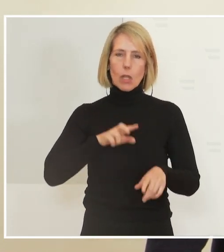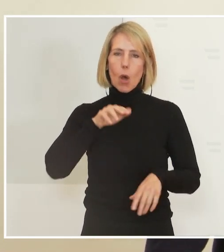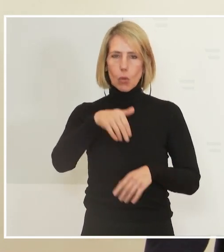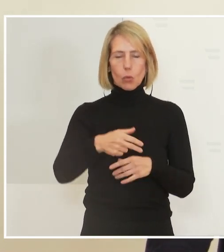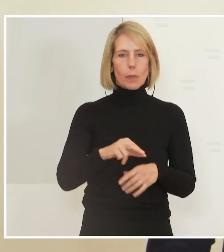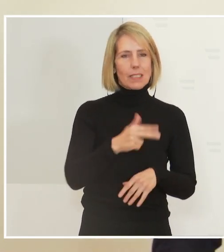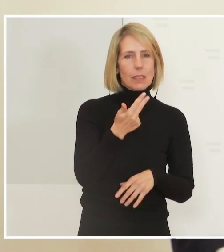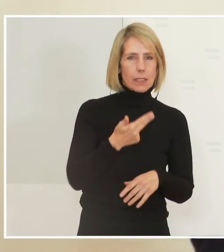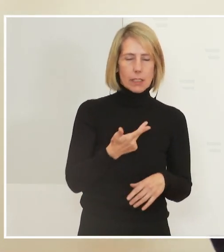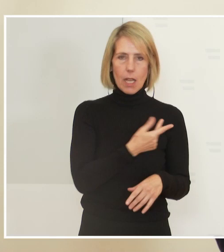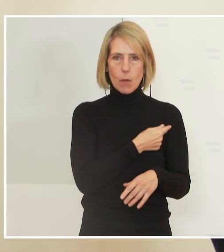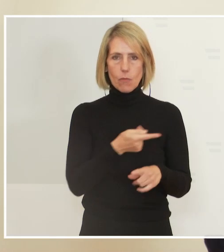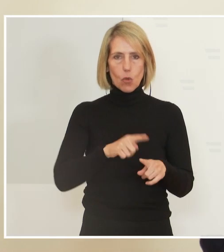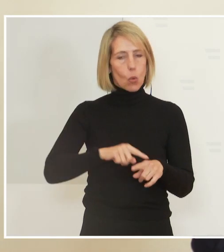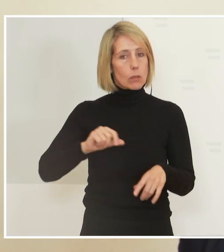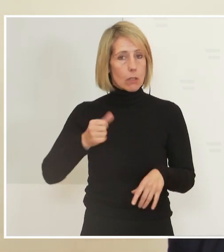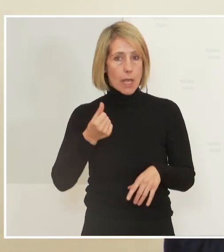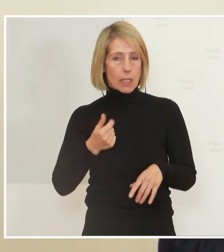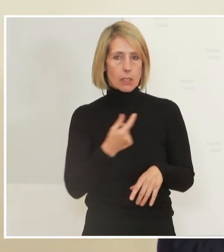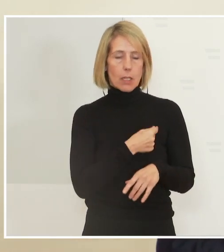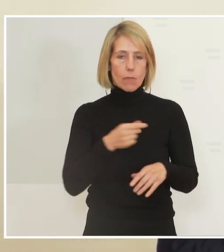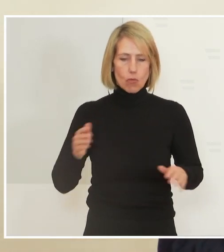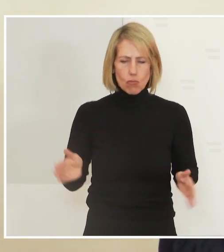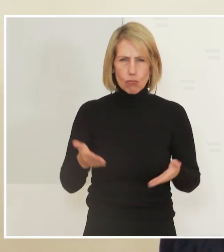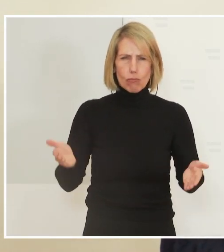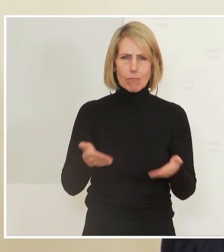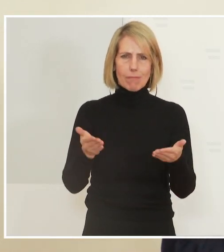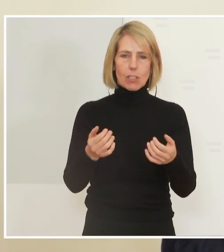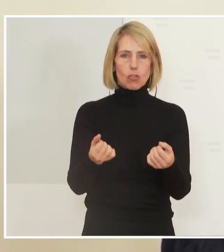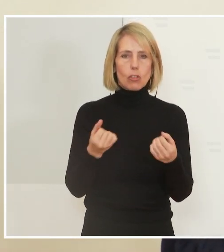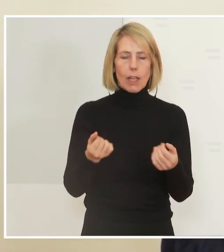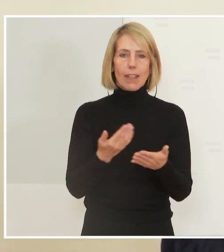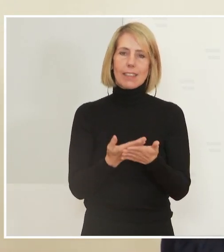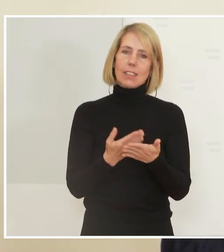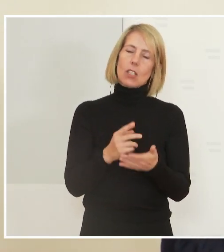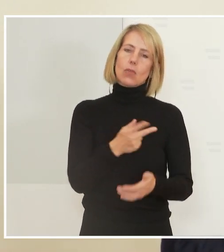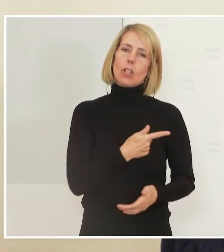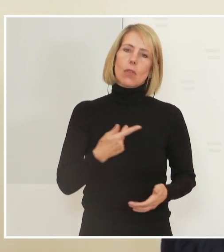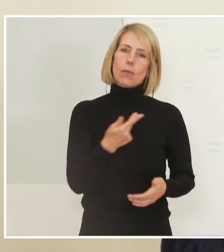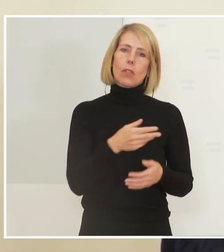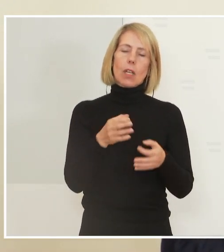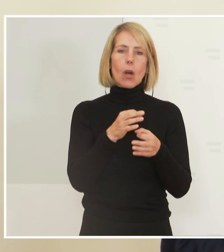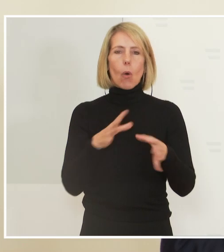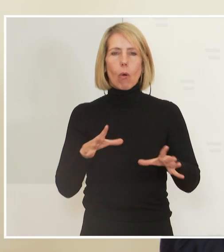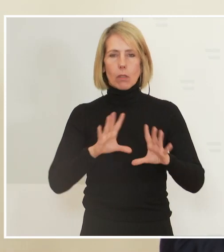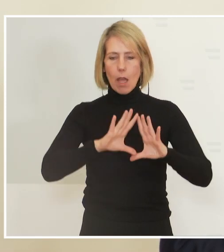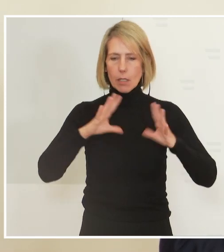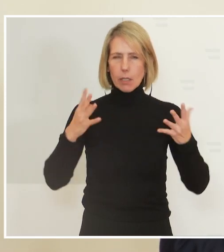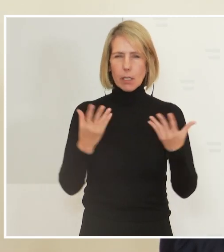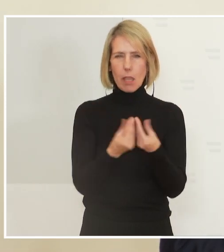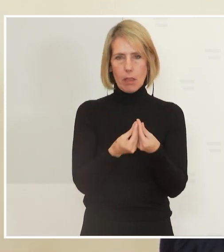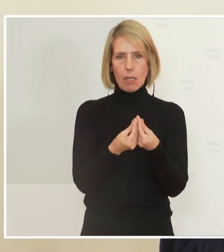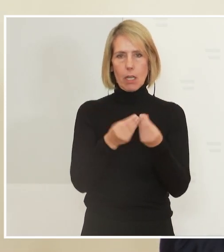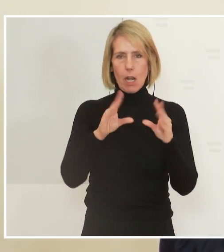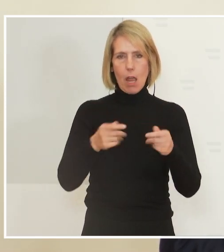die Versicherung der Erstimpfungen betrifft, dass wir ohne einen weiteren generellen Lockdown